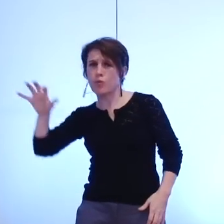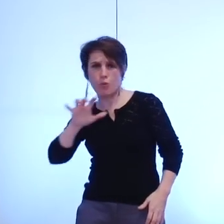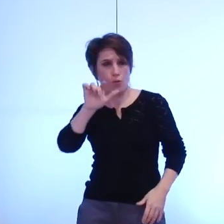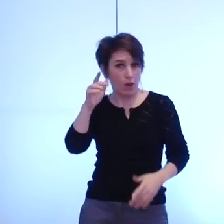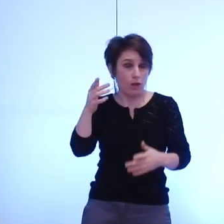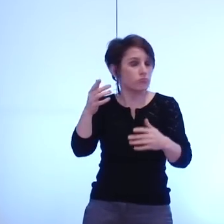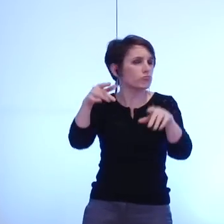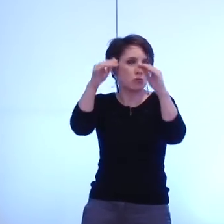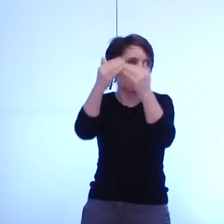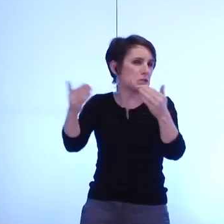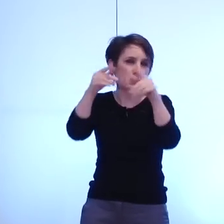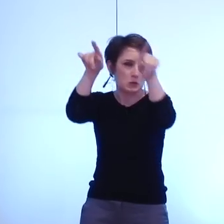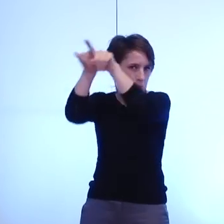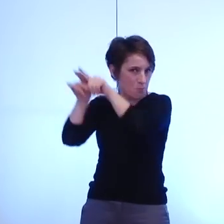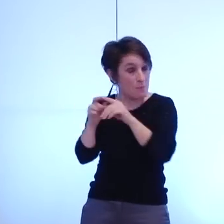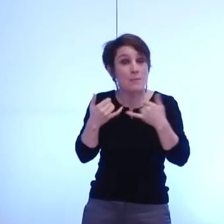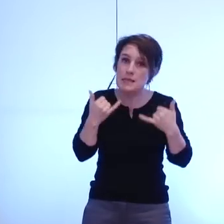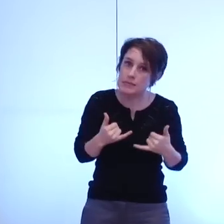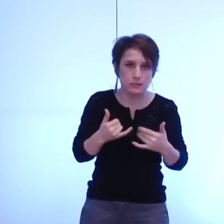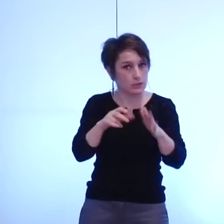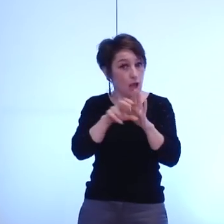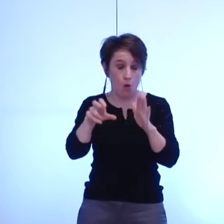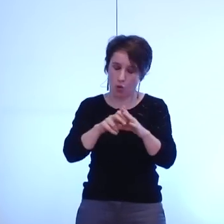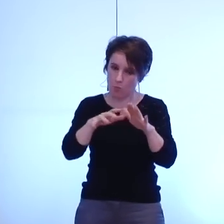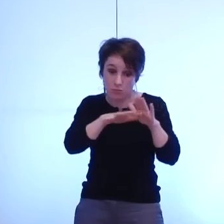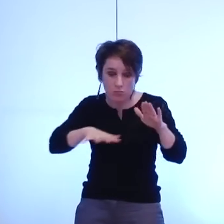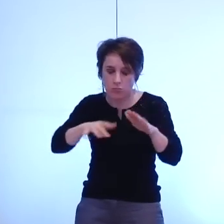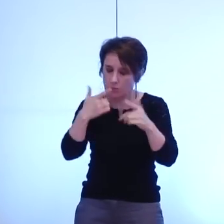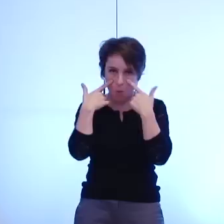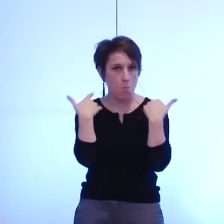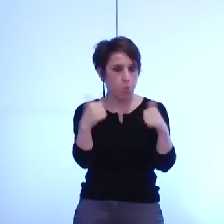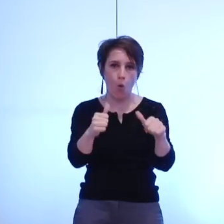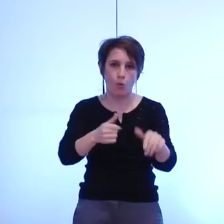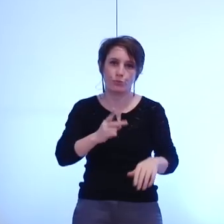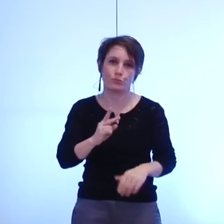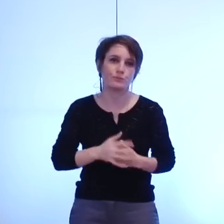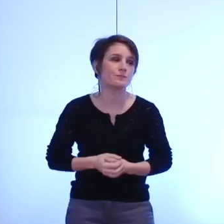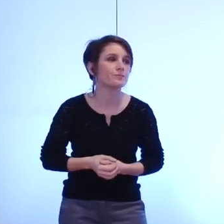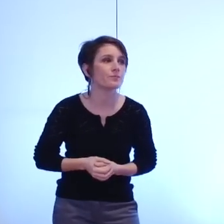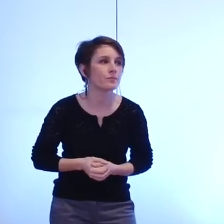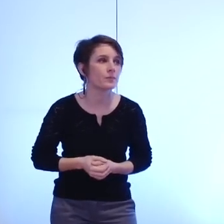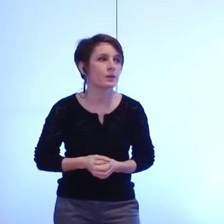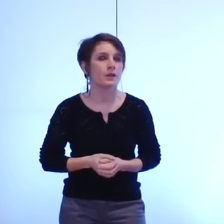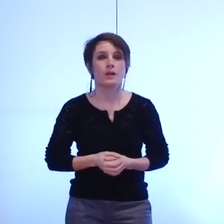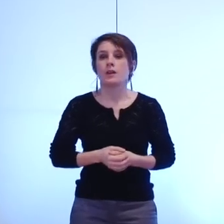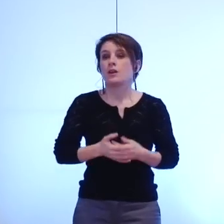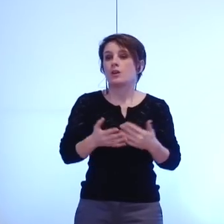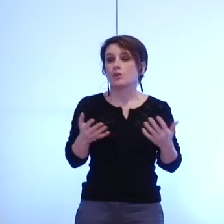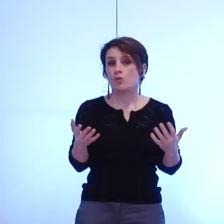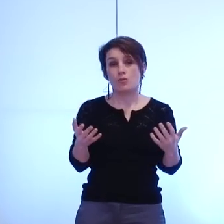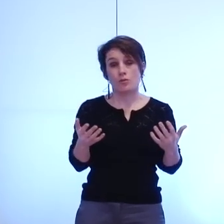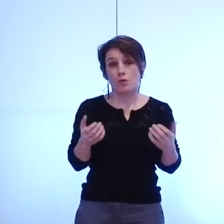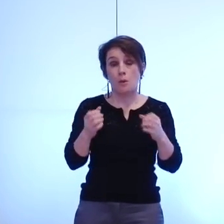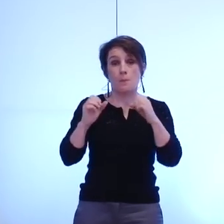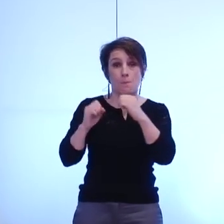c'est une véritable particularité et il ne pourra pas y avoir de métropole en construction